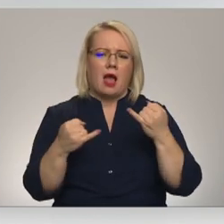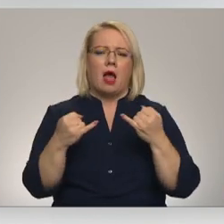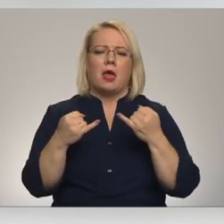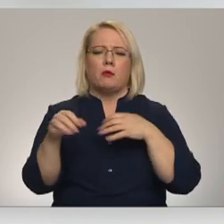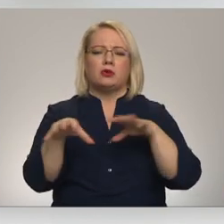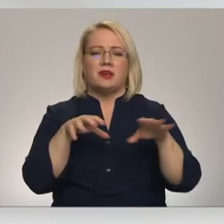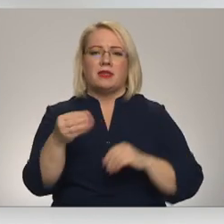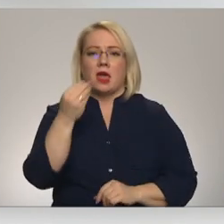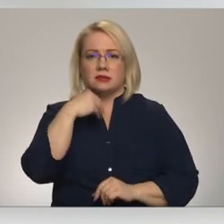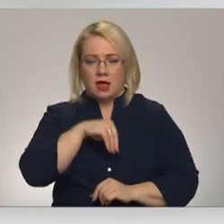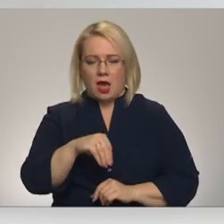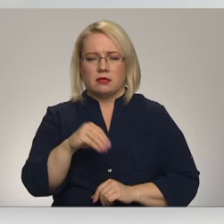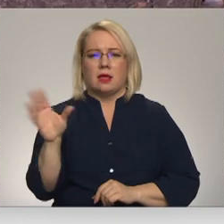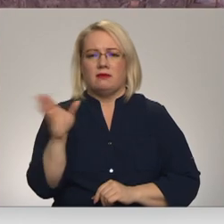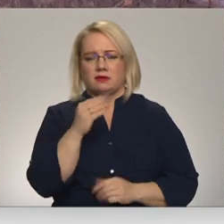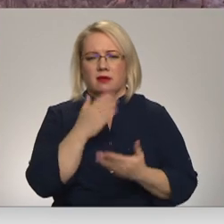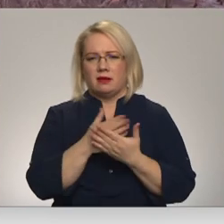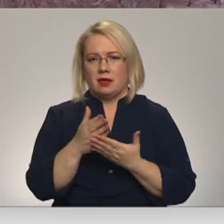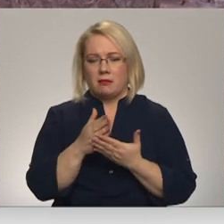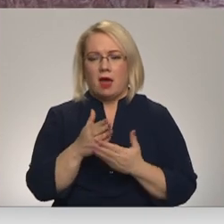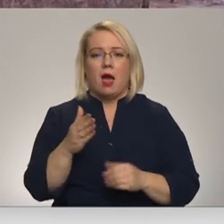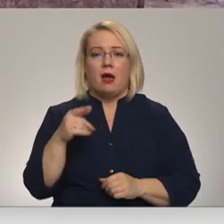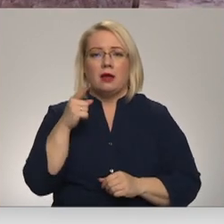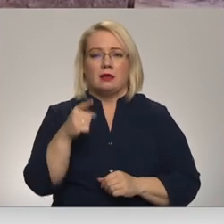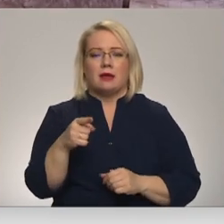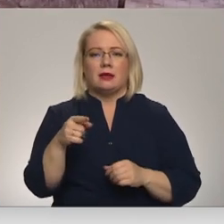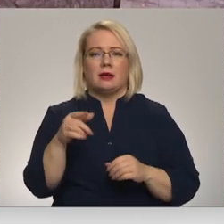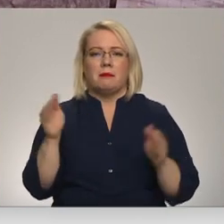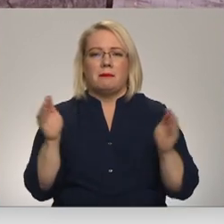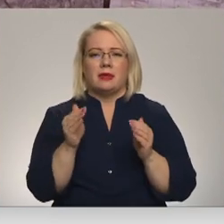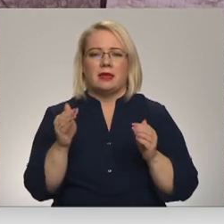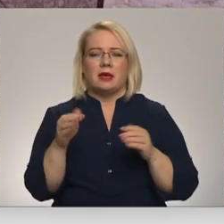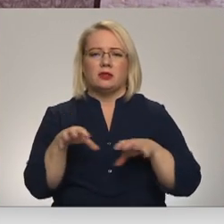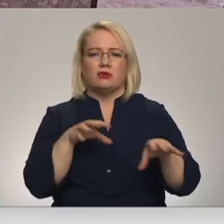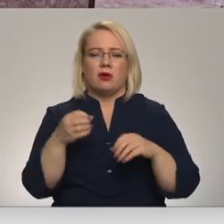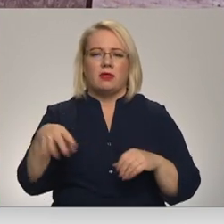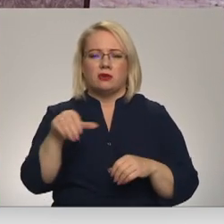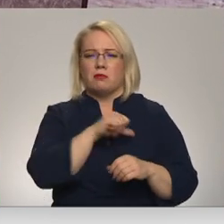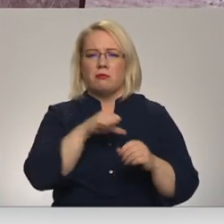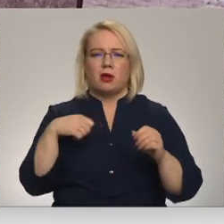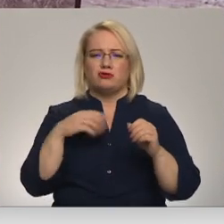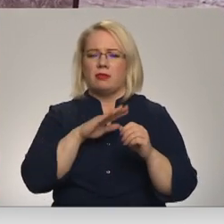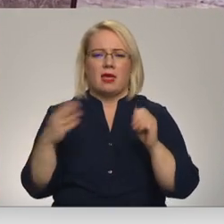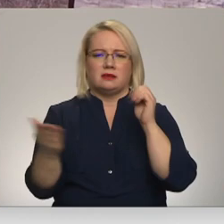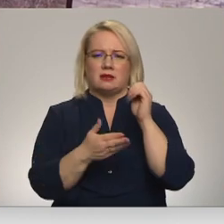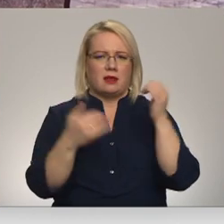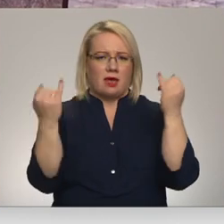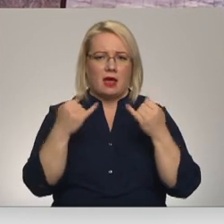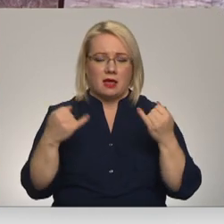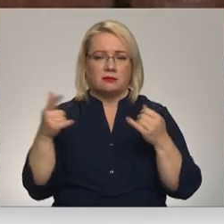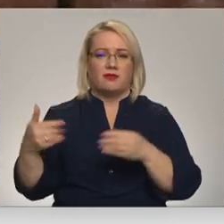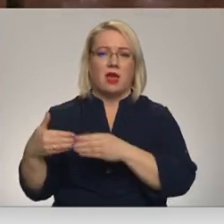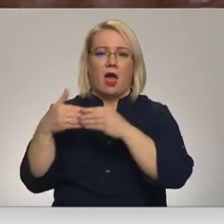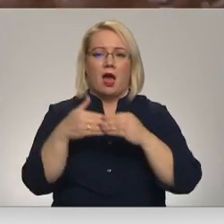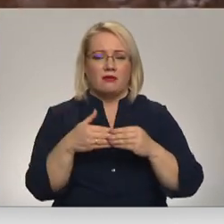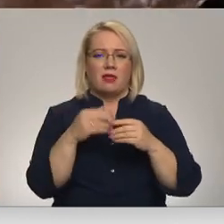dzīvnieks viņa ēd, tad viss notai. Paši mini zaudarza īpšnieki eglītes necertot, bet svētkiem eglītes atved zaudarza